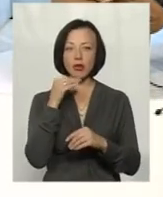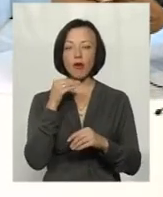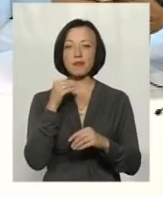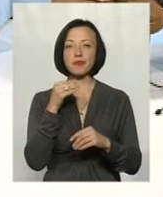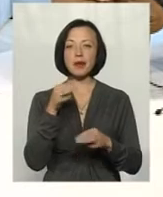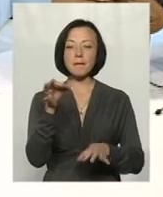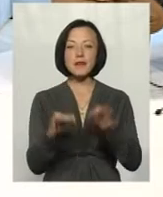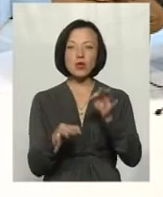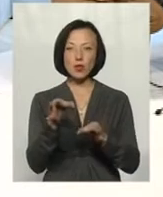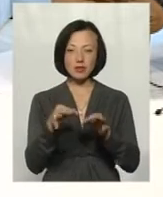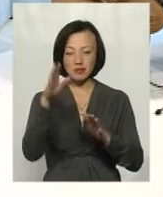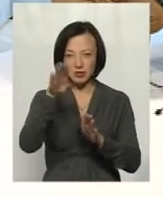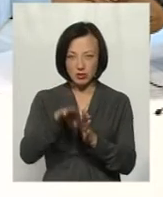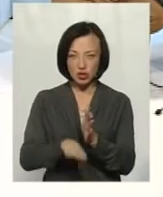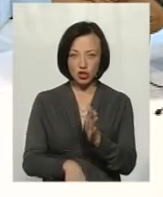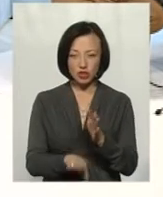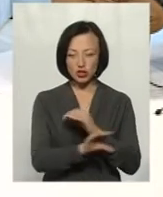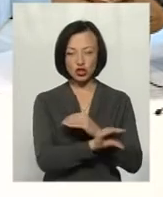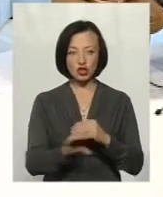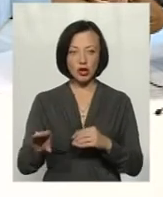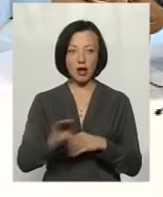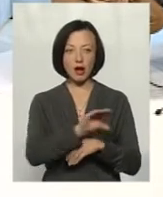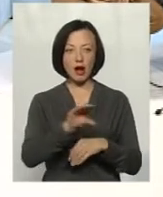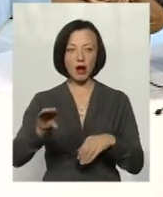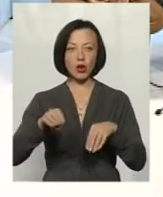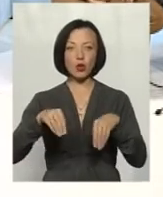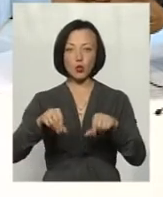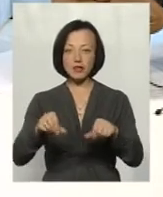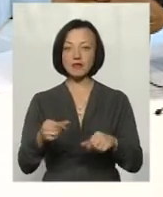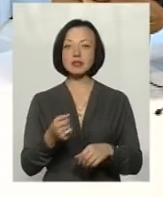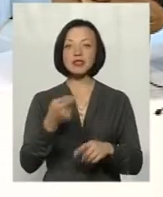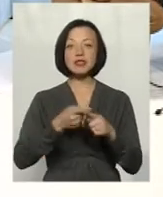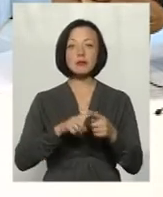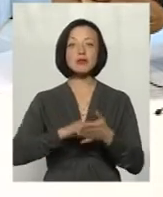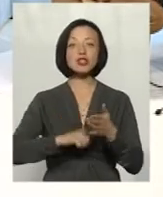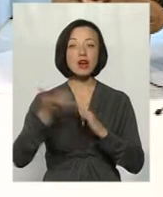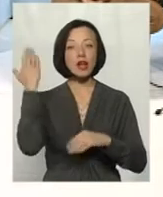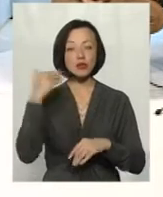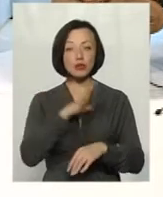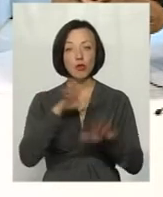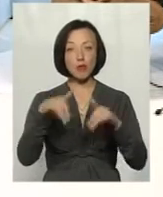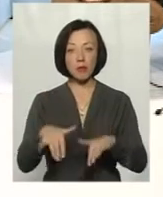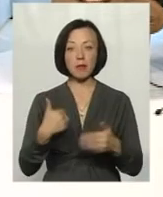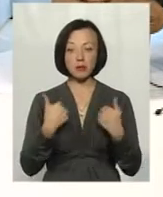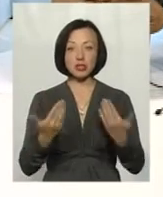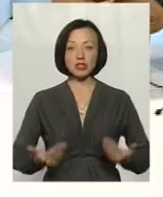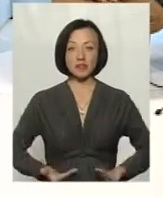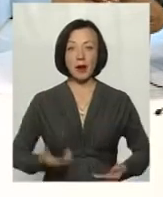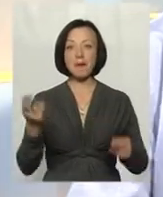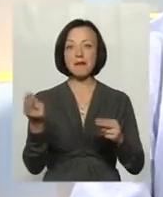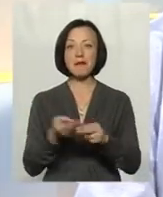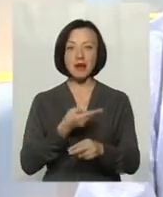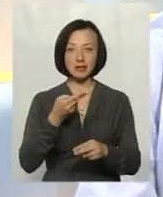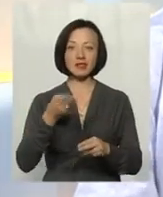на нижніх шарах ґрунтів. Тому що це із-за того, що колись тут було море. По суті, ми живемо на безводному дні